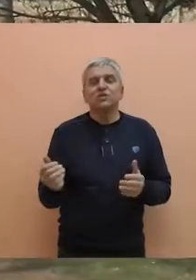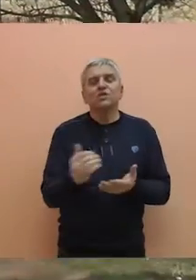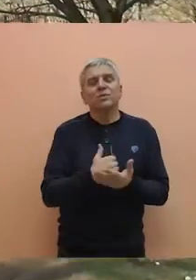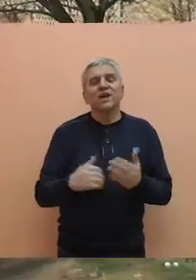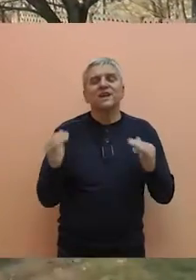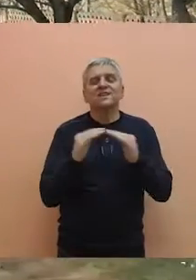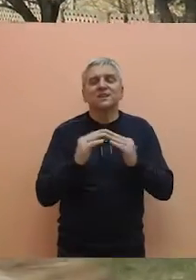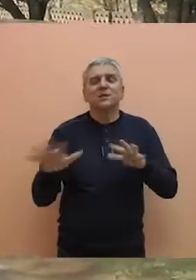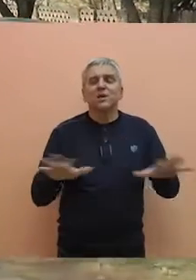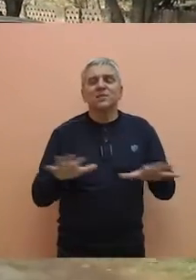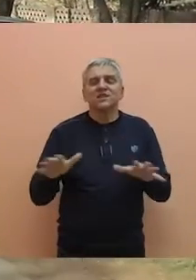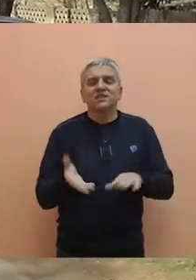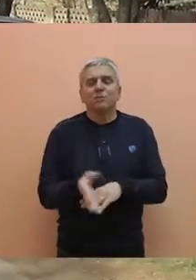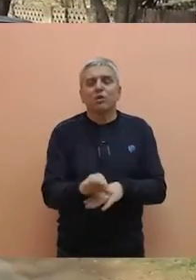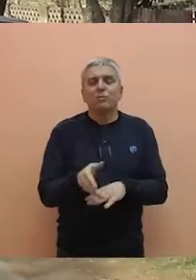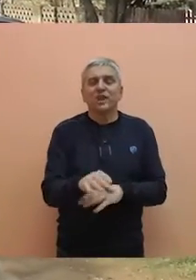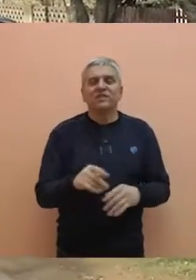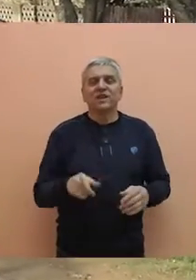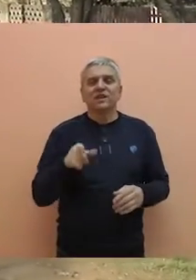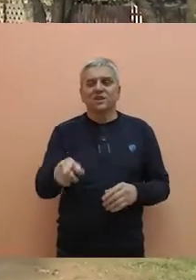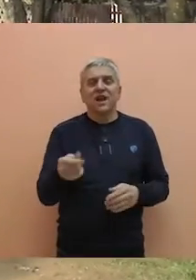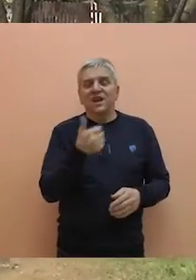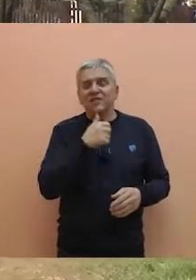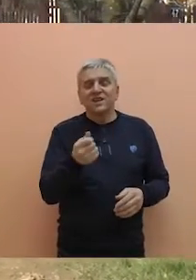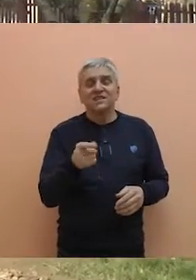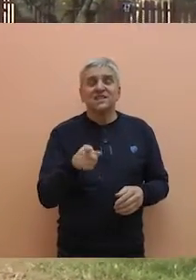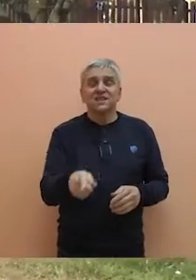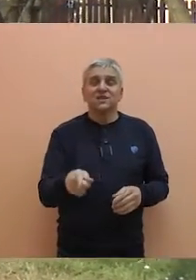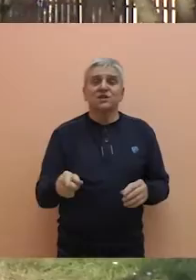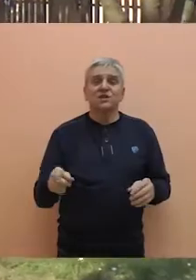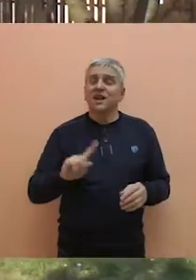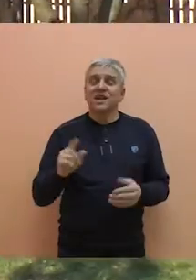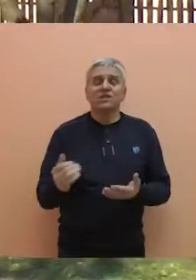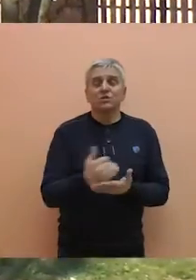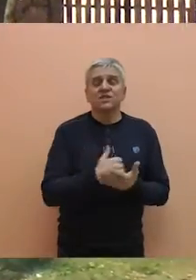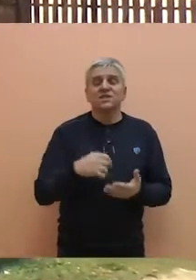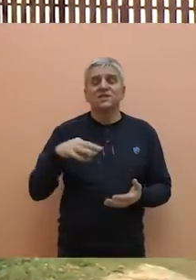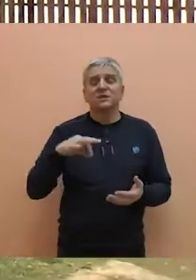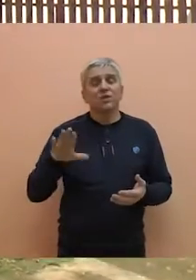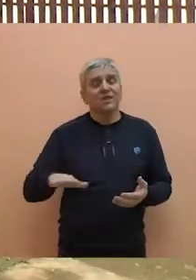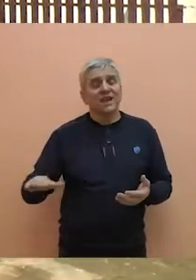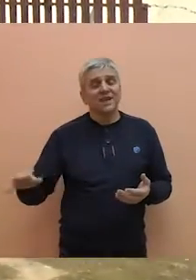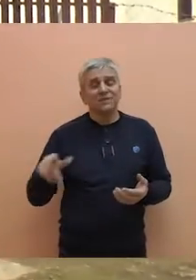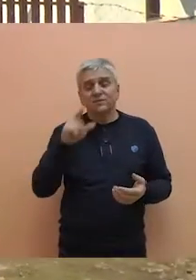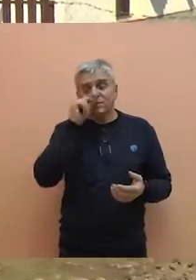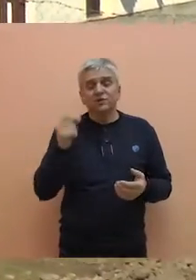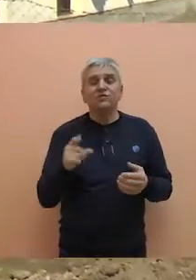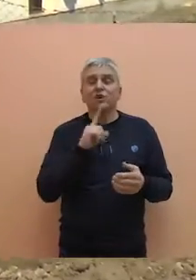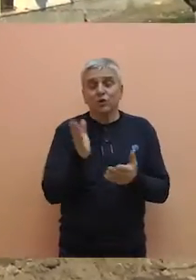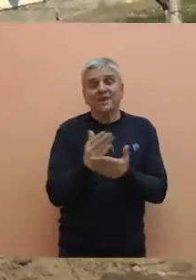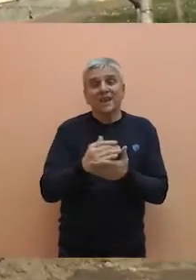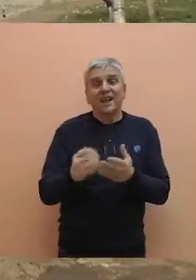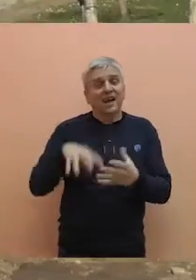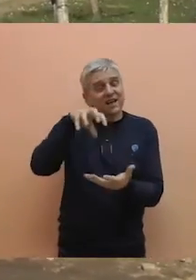dobijena saglasnost Ministarstva poljoprivrede. Ova investicija, kaže Radojević, neće koristiti samo stanovnicima ovog dela